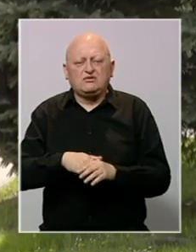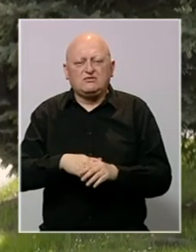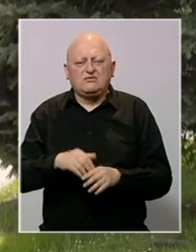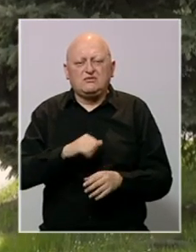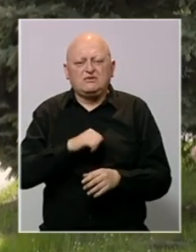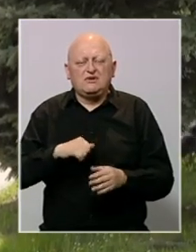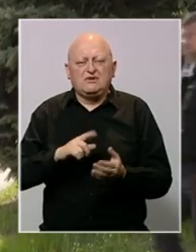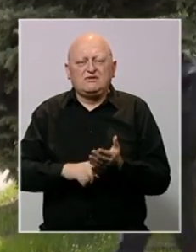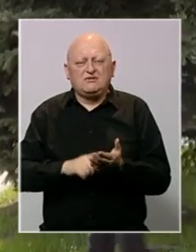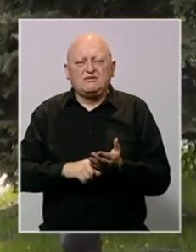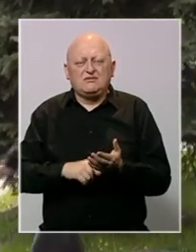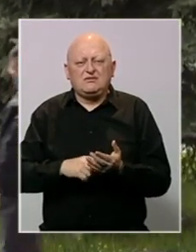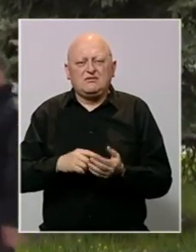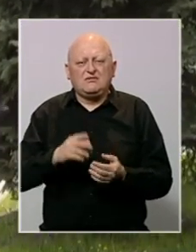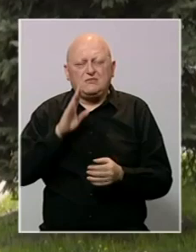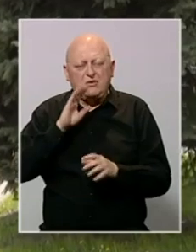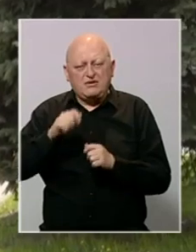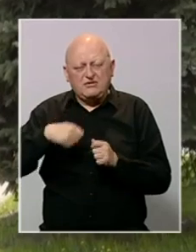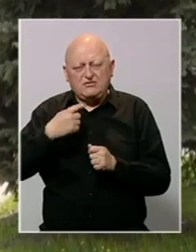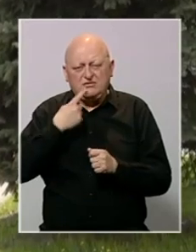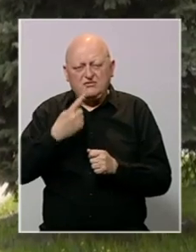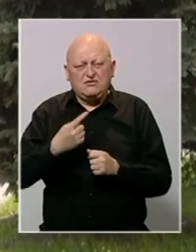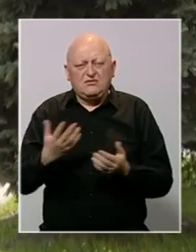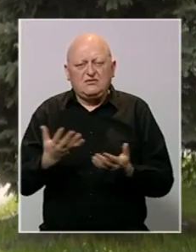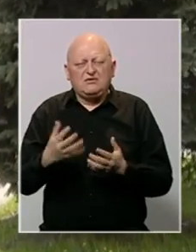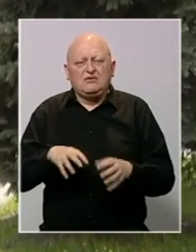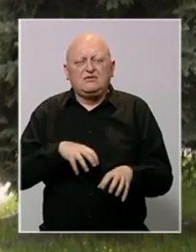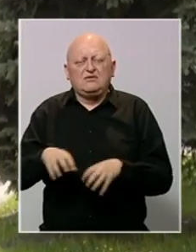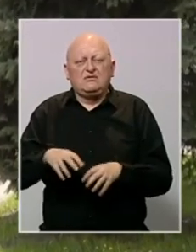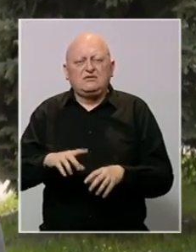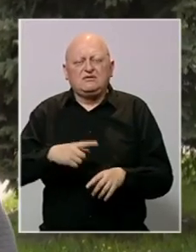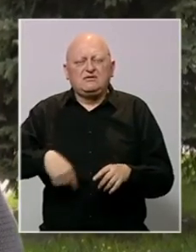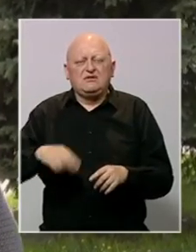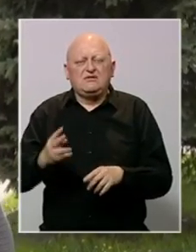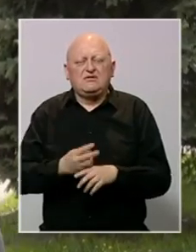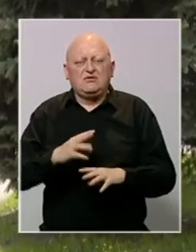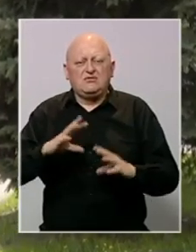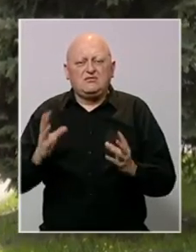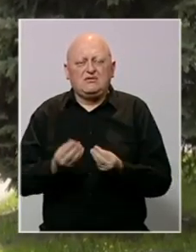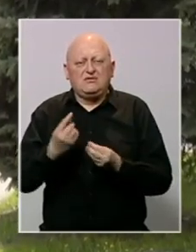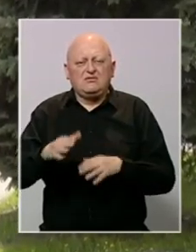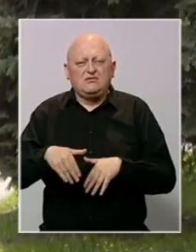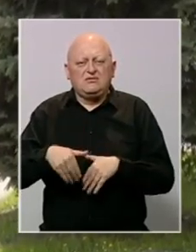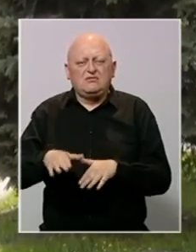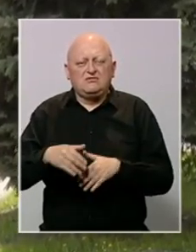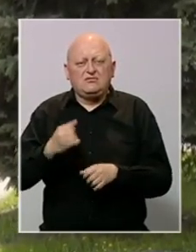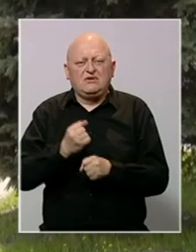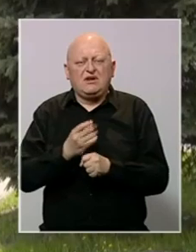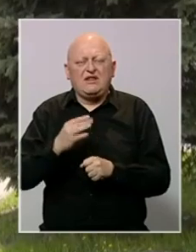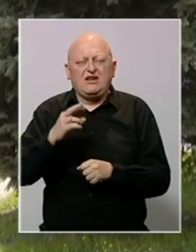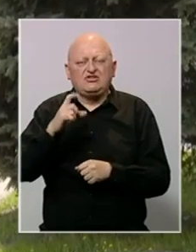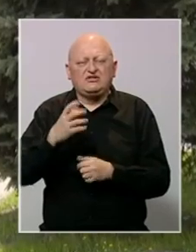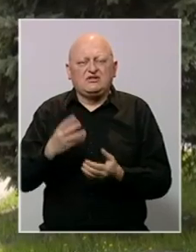Saveza samostalnih sindikata su za BHRT potvrdili kako će se radnici iz cijele zemlje okupiti za 1. maj u gradačcu,